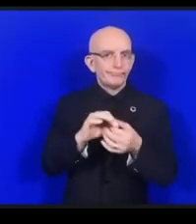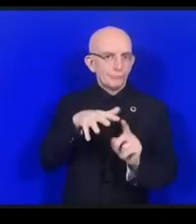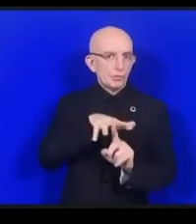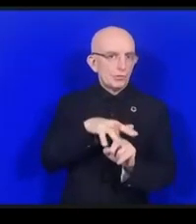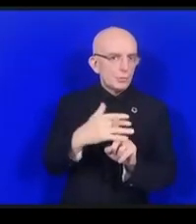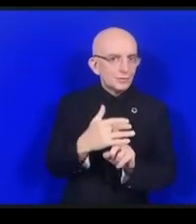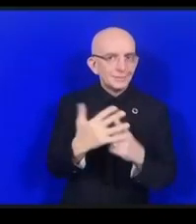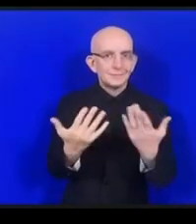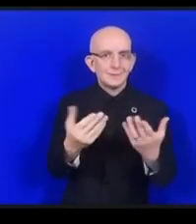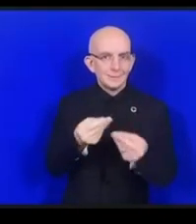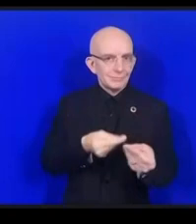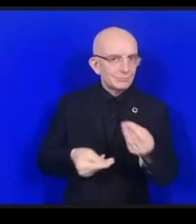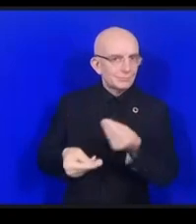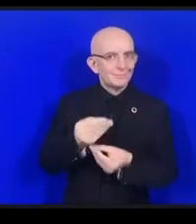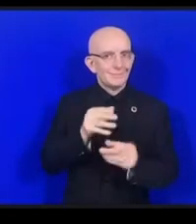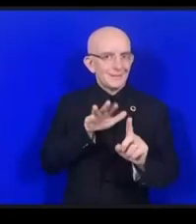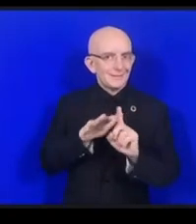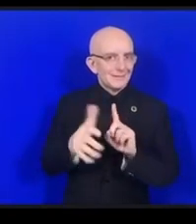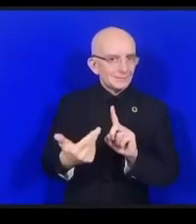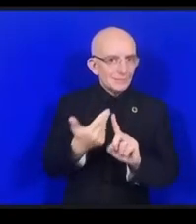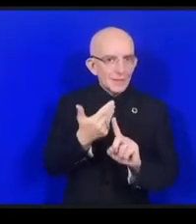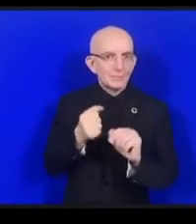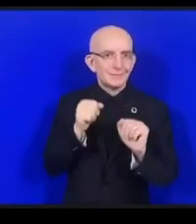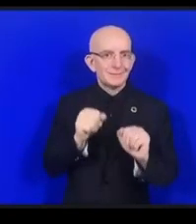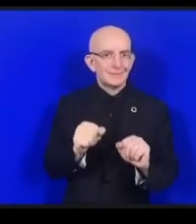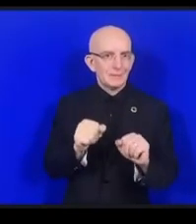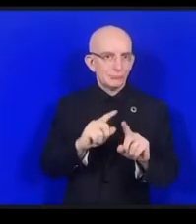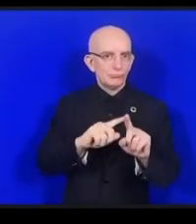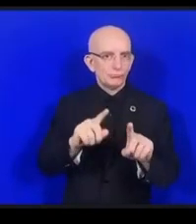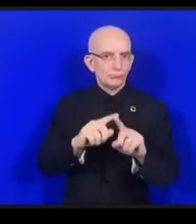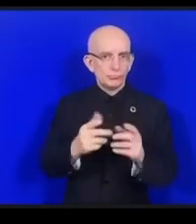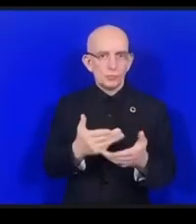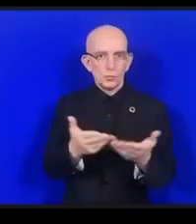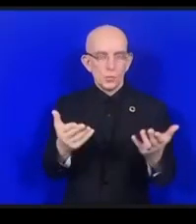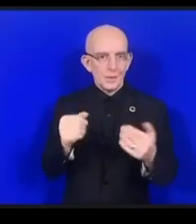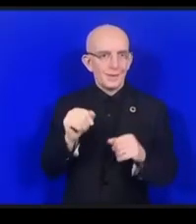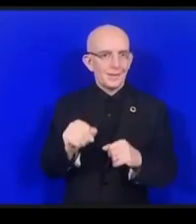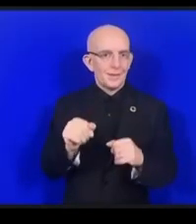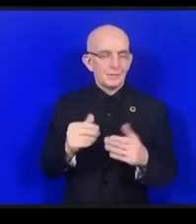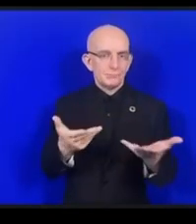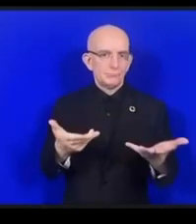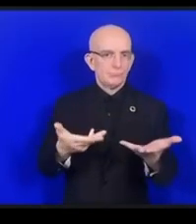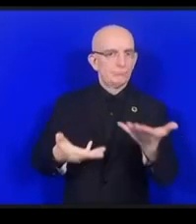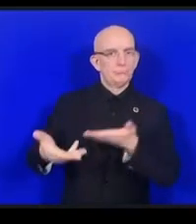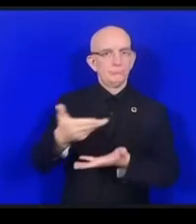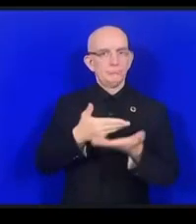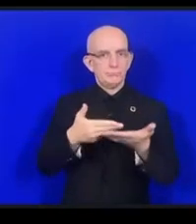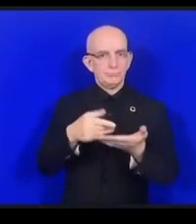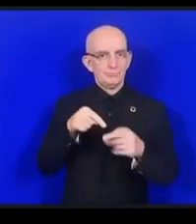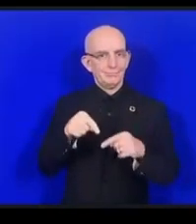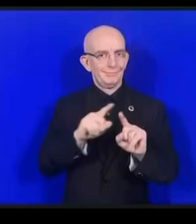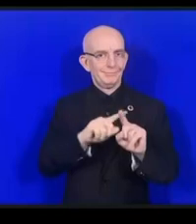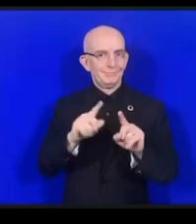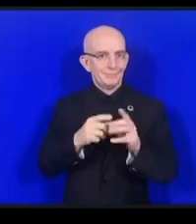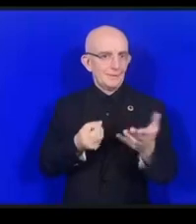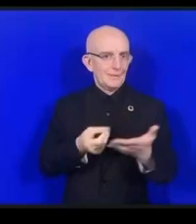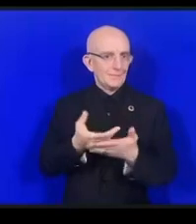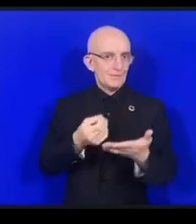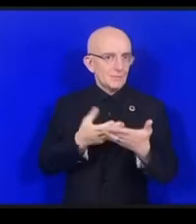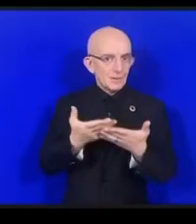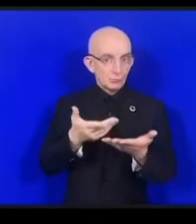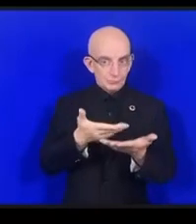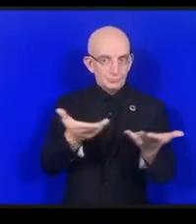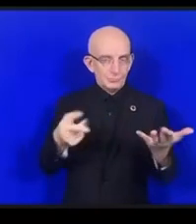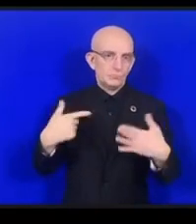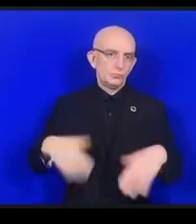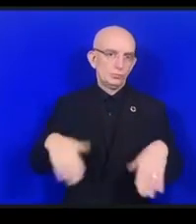情報の流通のことを指しています皆さんはそういった重要なインターネットへのアクセスデ